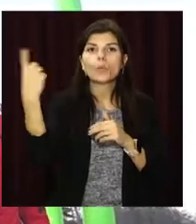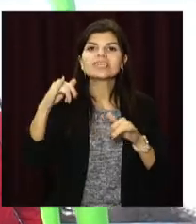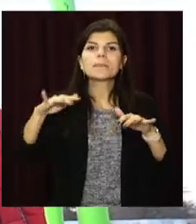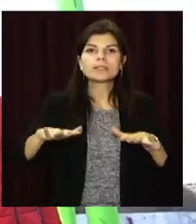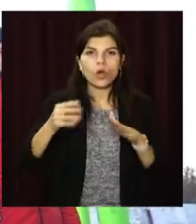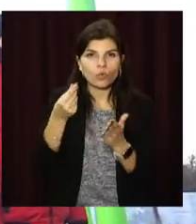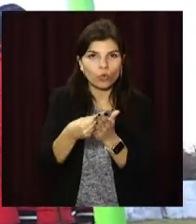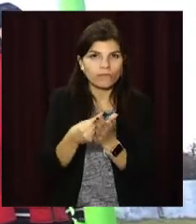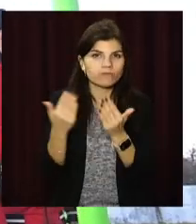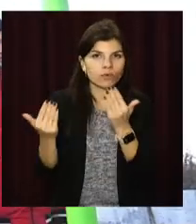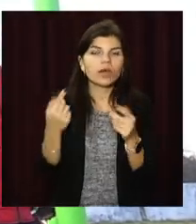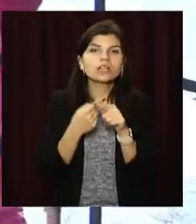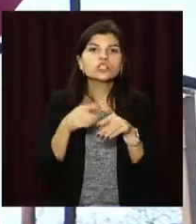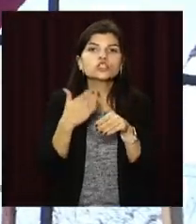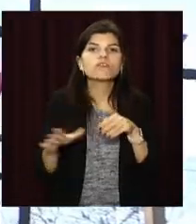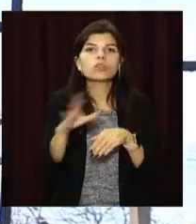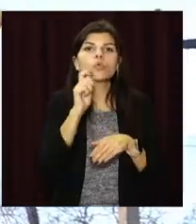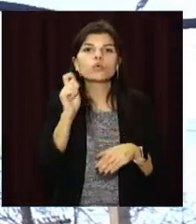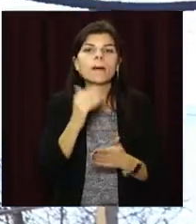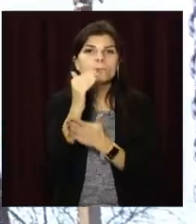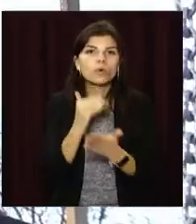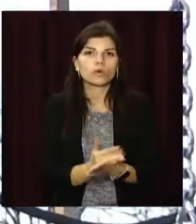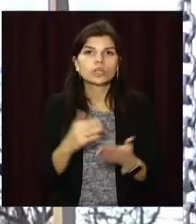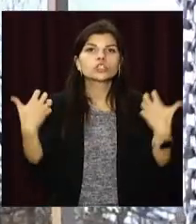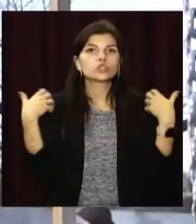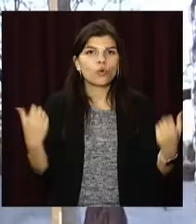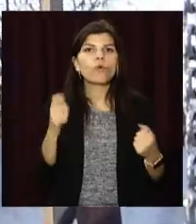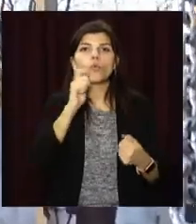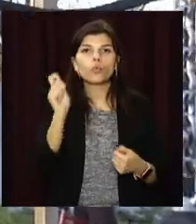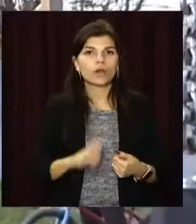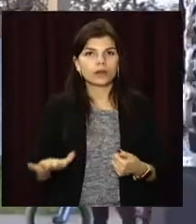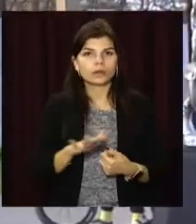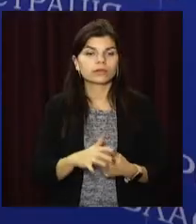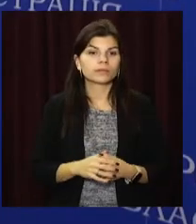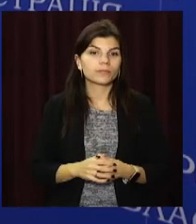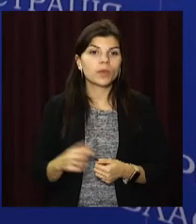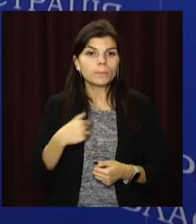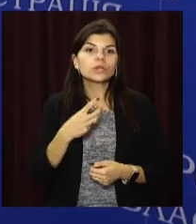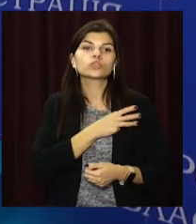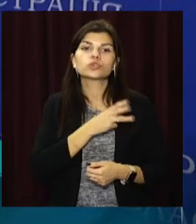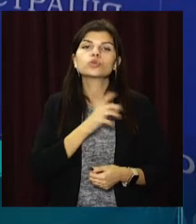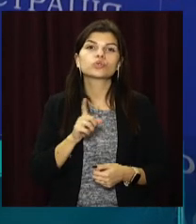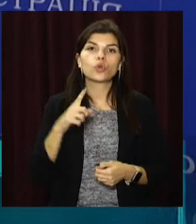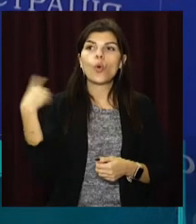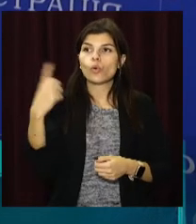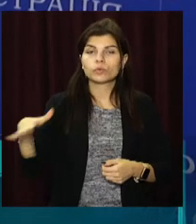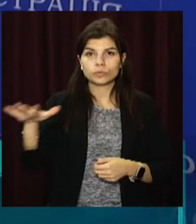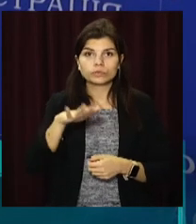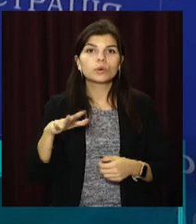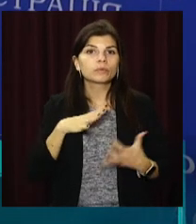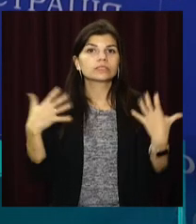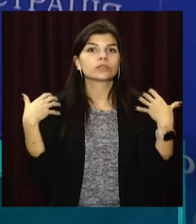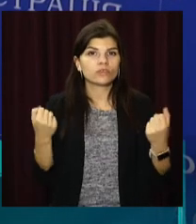місцевим коштом. Це частина всеукраїнської програми «Здорова Україна». Прагнемо, щоб мешканці області були